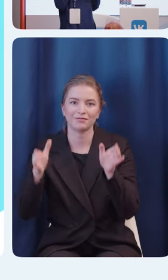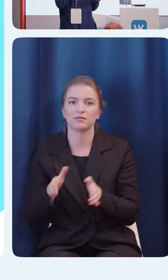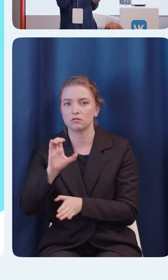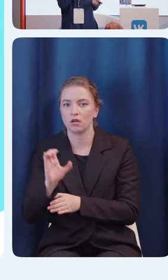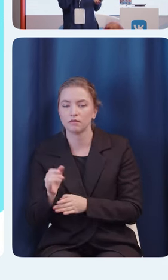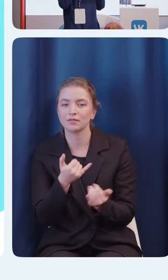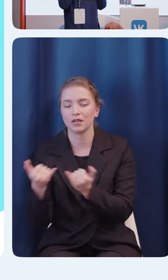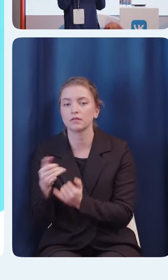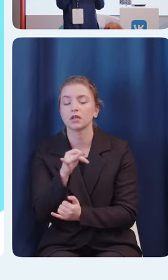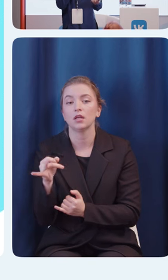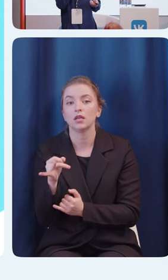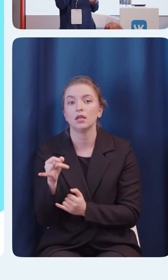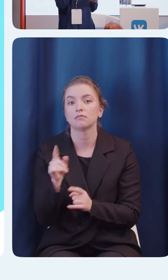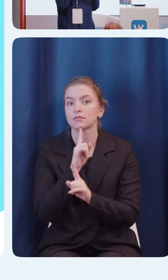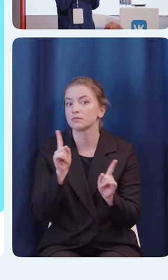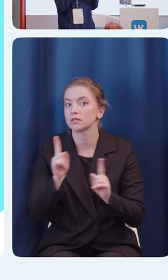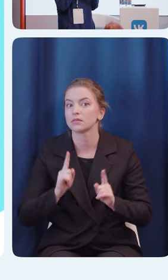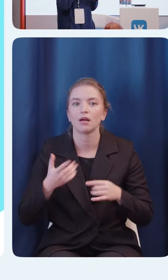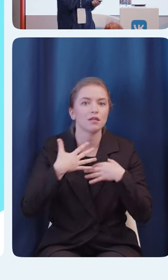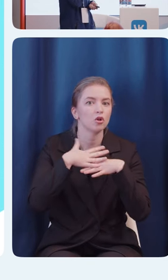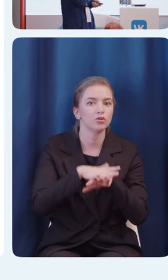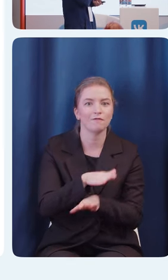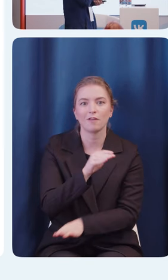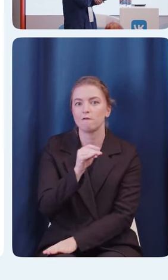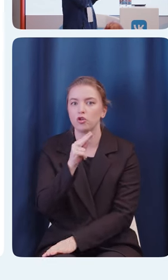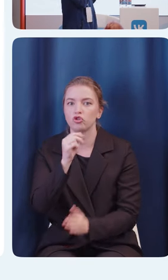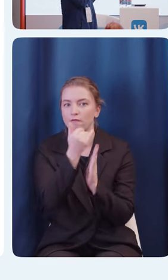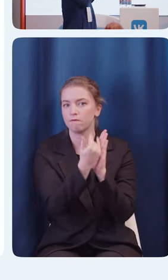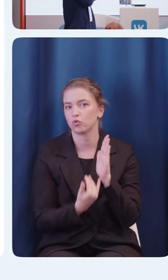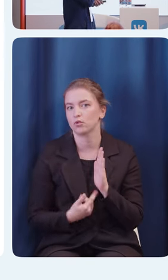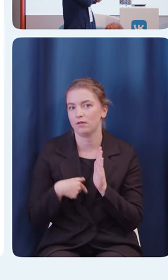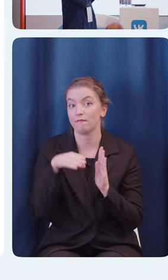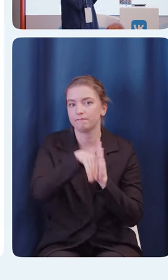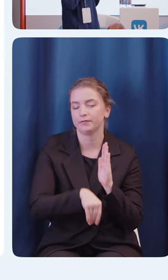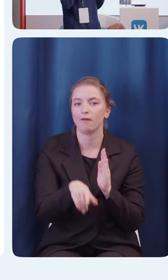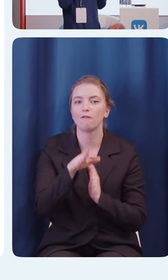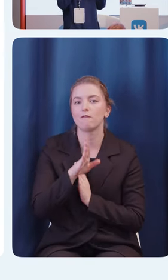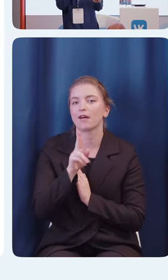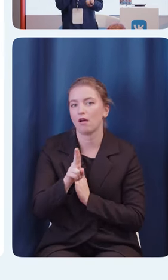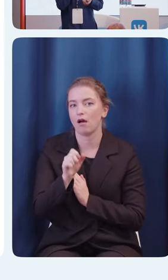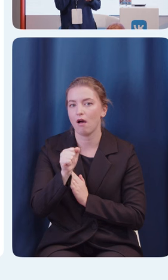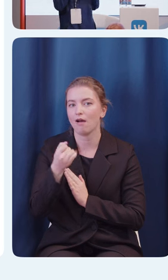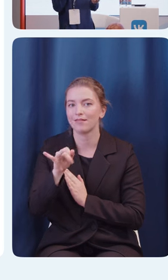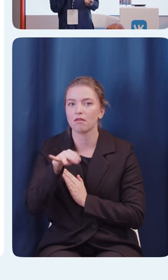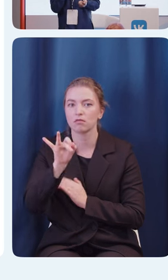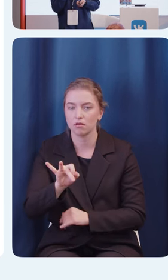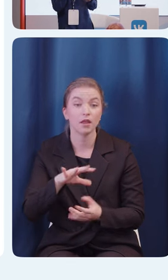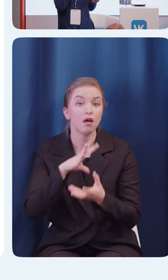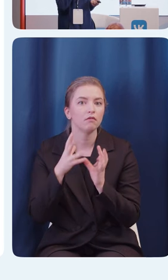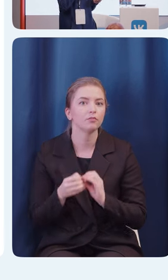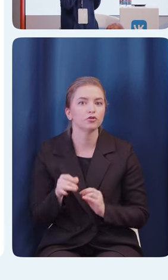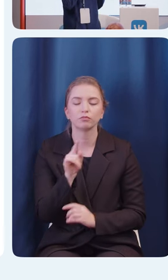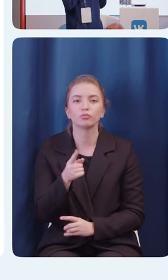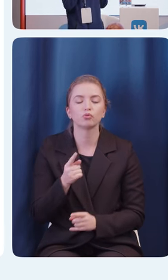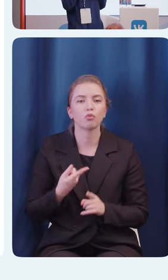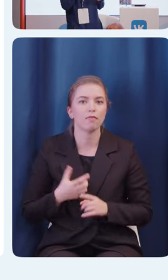инклюзивных фич в VKID. Третий слайд. Почему важна вообще инклюзивность? Еще